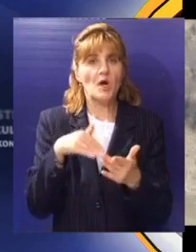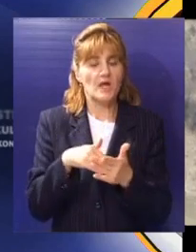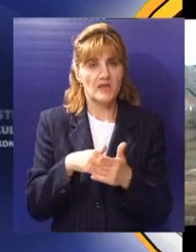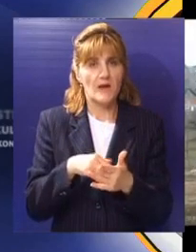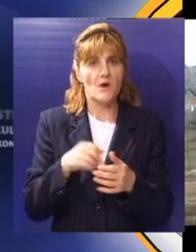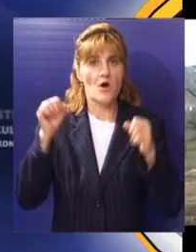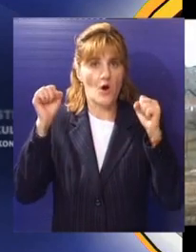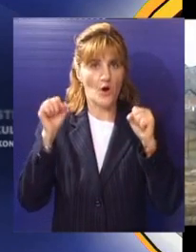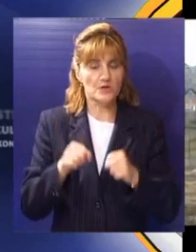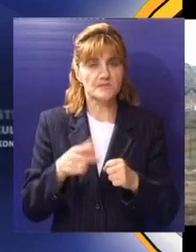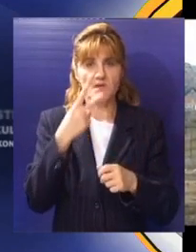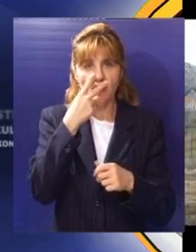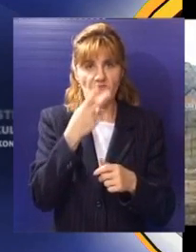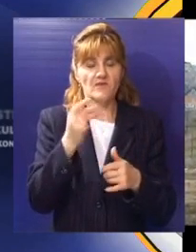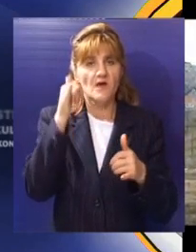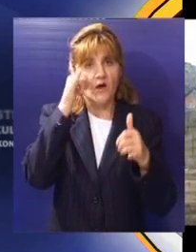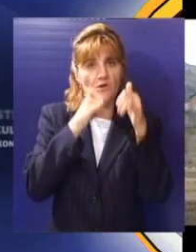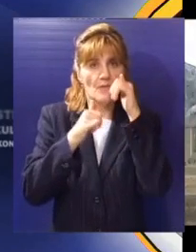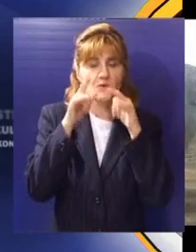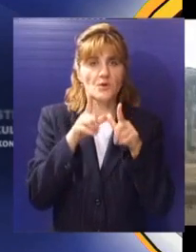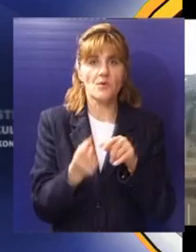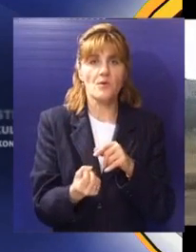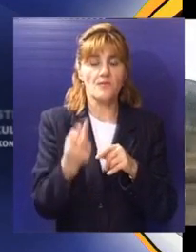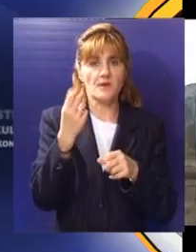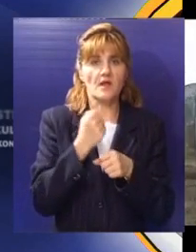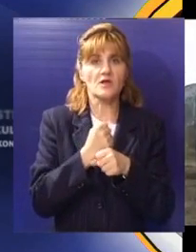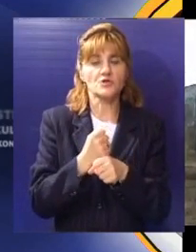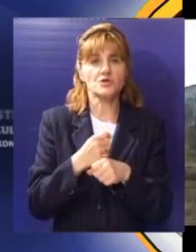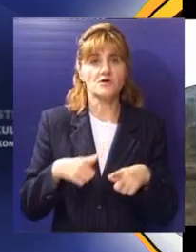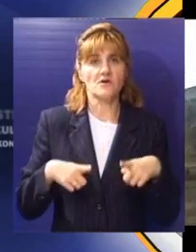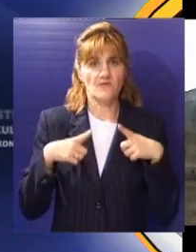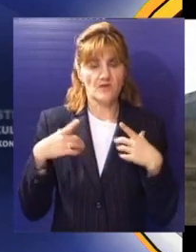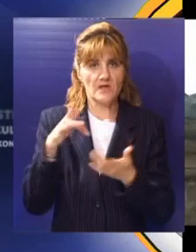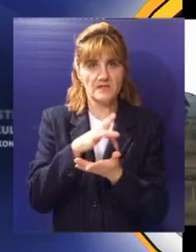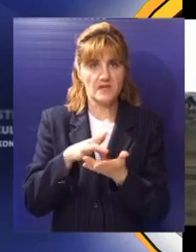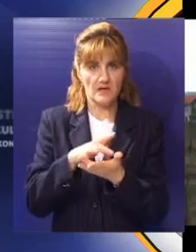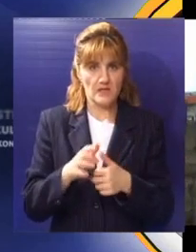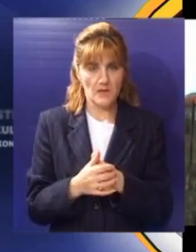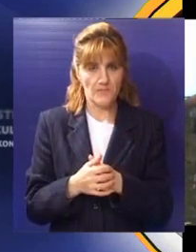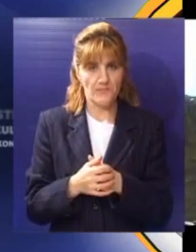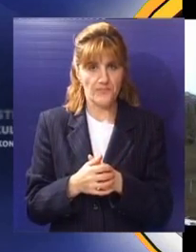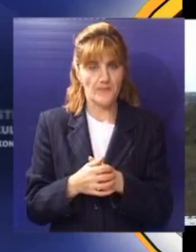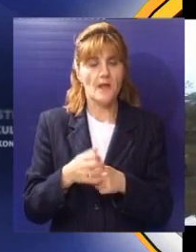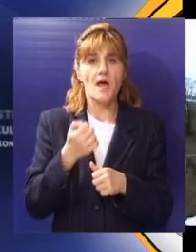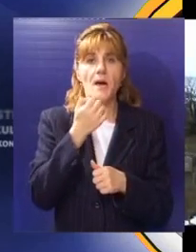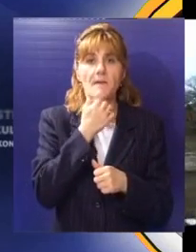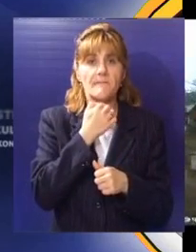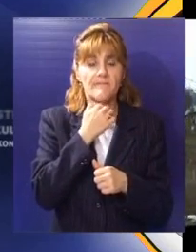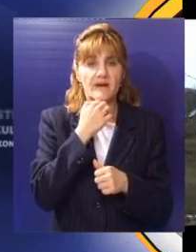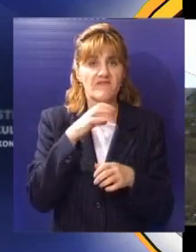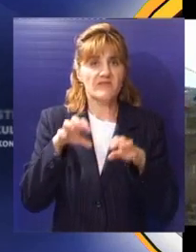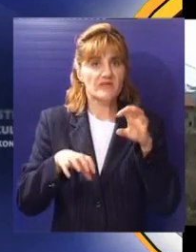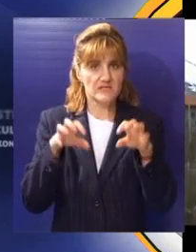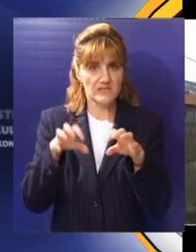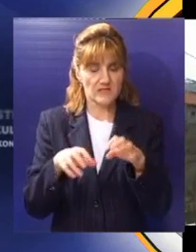država bi trebalo da se uzbiljnije posvjeti ekoturizmu, kaže aktivista za životnu sredinu Tim Klensi. Privatni